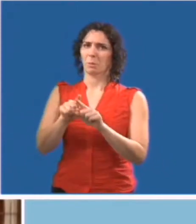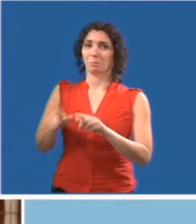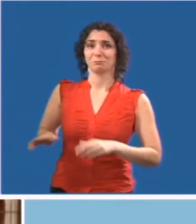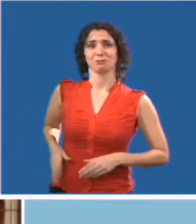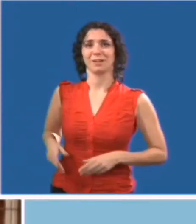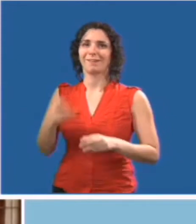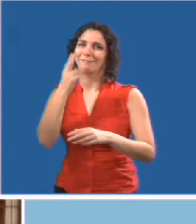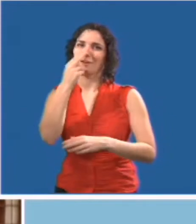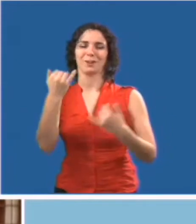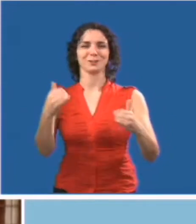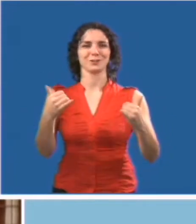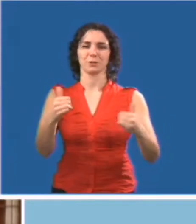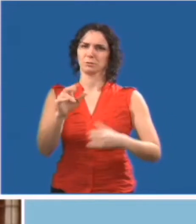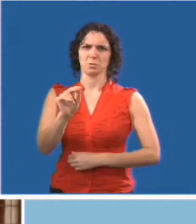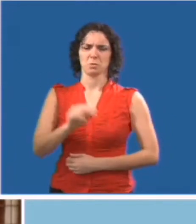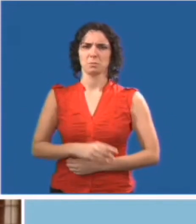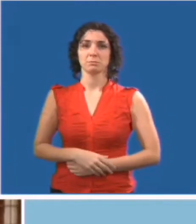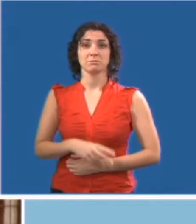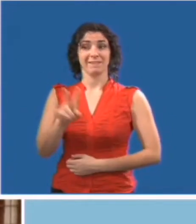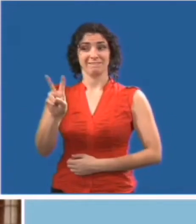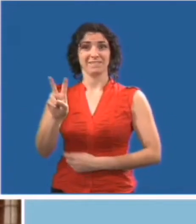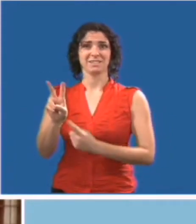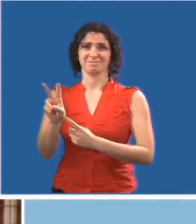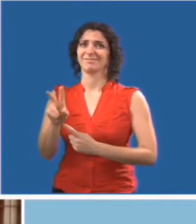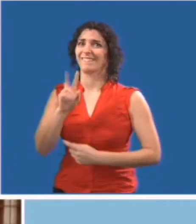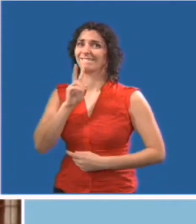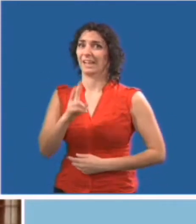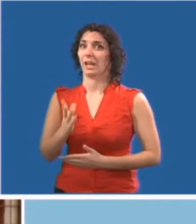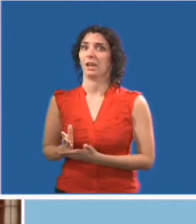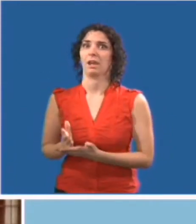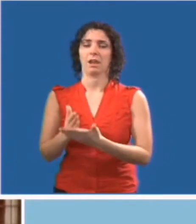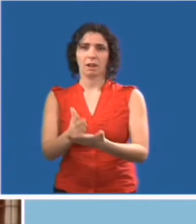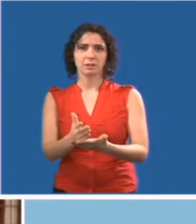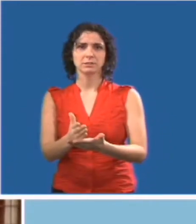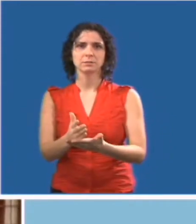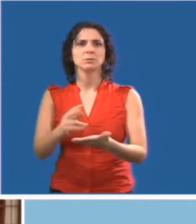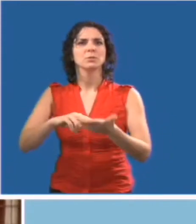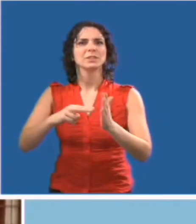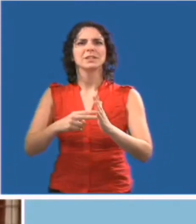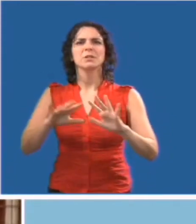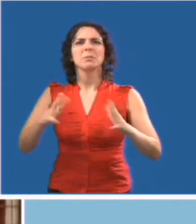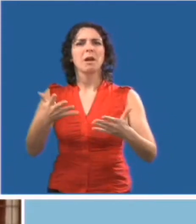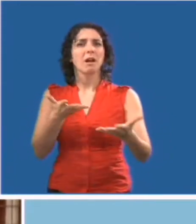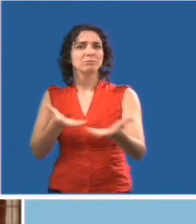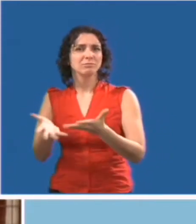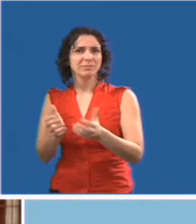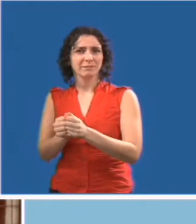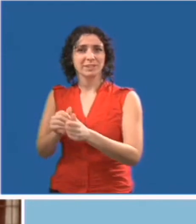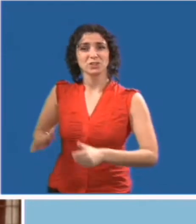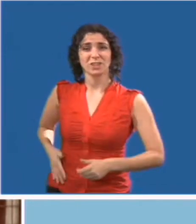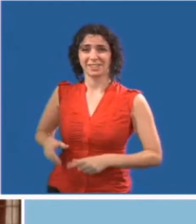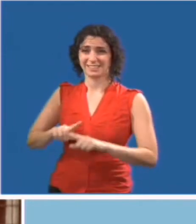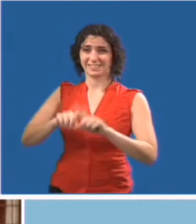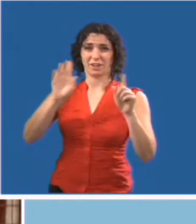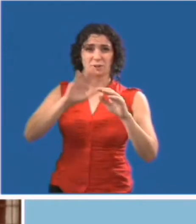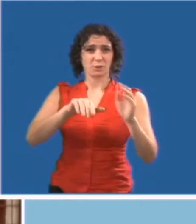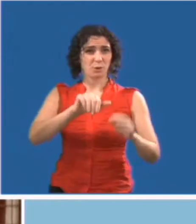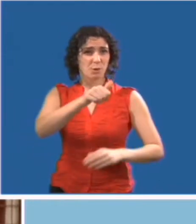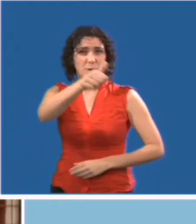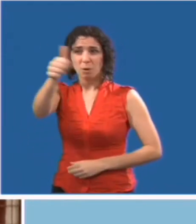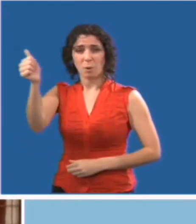Pour cette raison, on doit le traiter différemment des autres chiens pour qu'il puisse être plus efficace auprès de la personne qui l'aide.